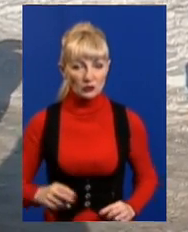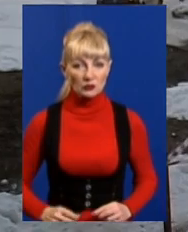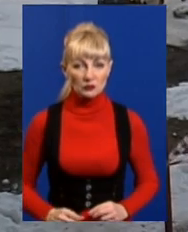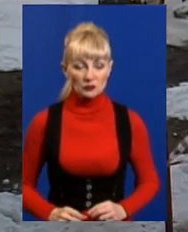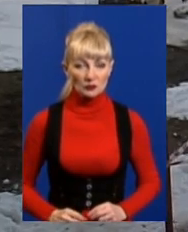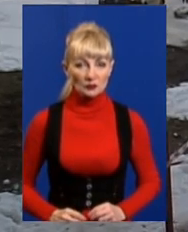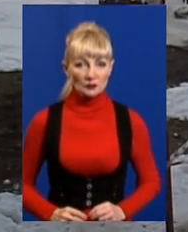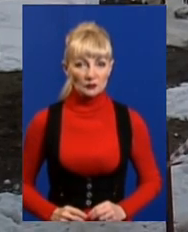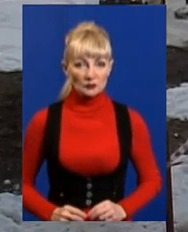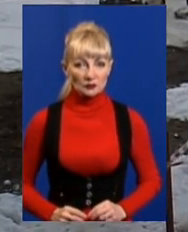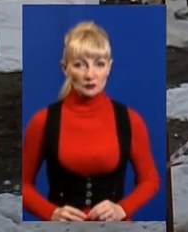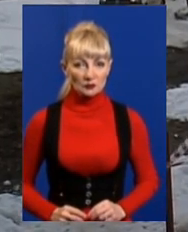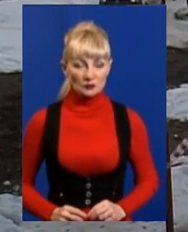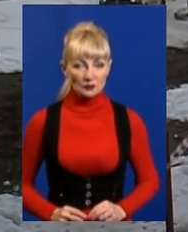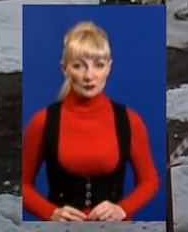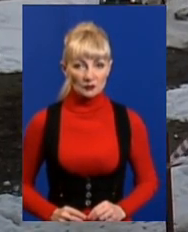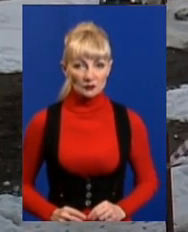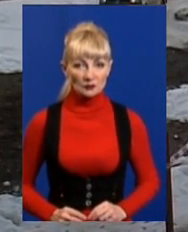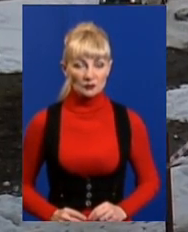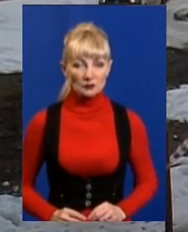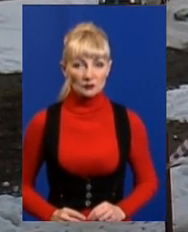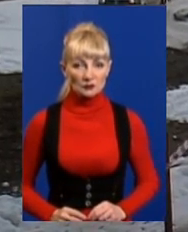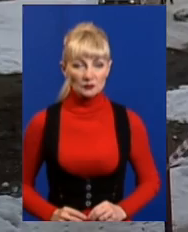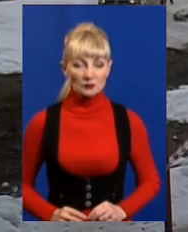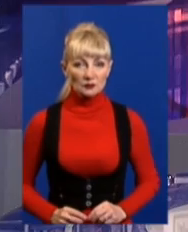Олександра Новосел, Дмитро Шаталов, новини ЮА Харків.